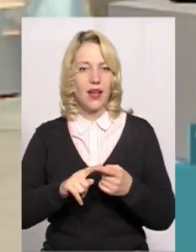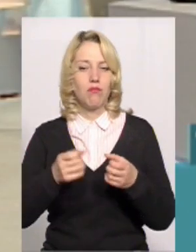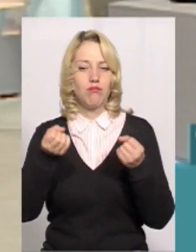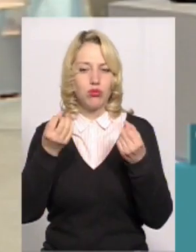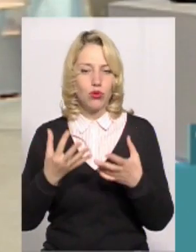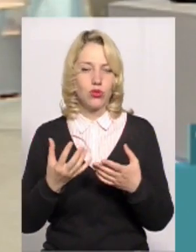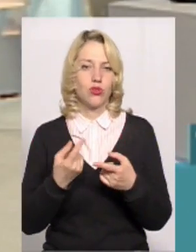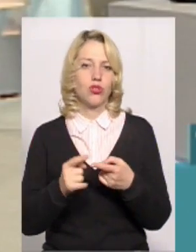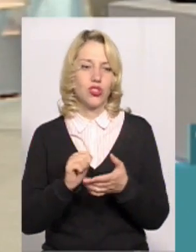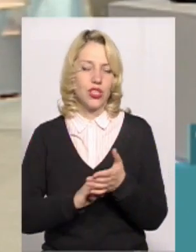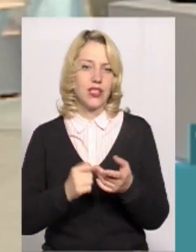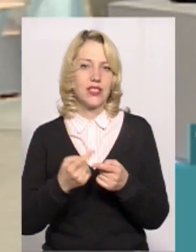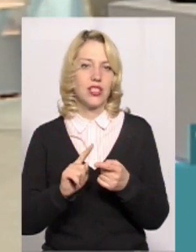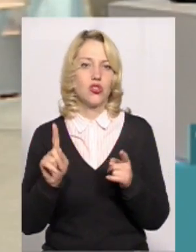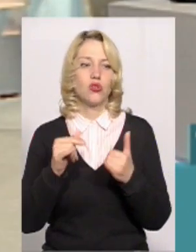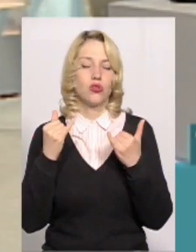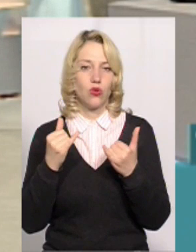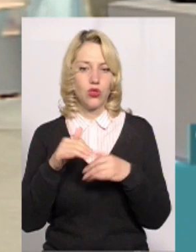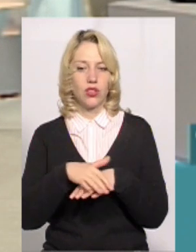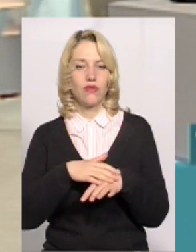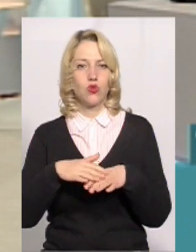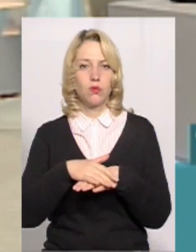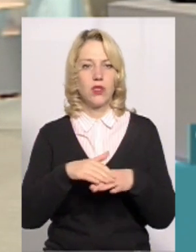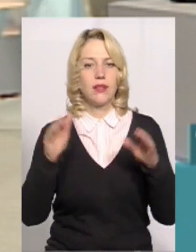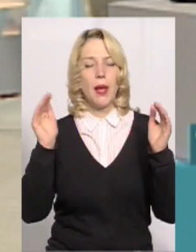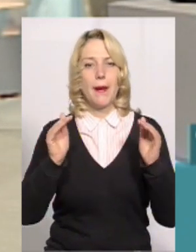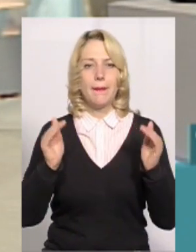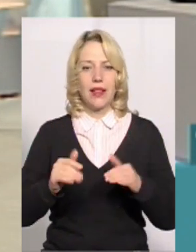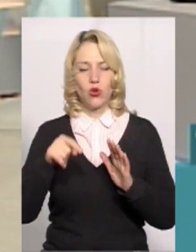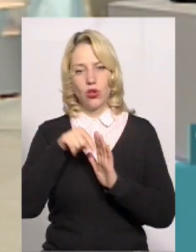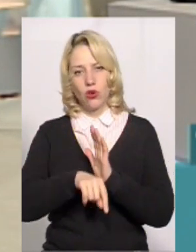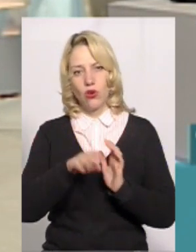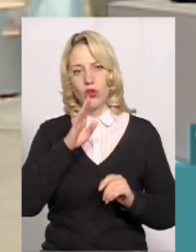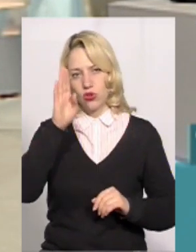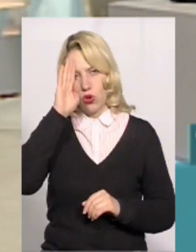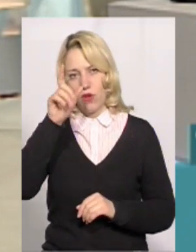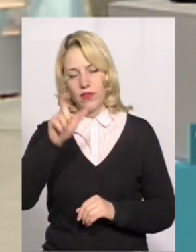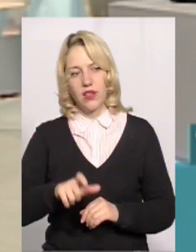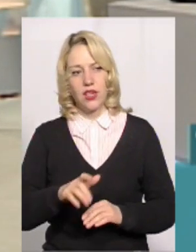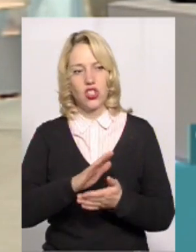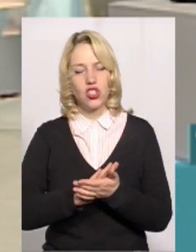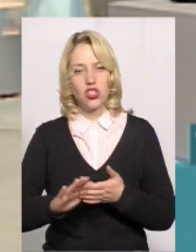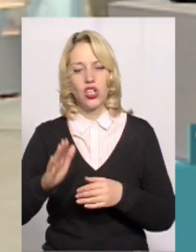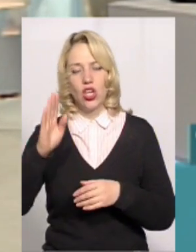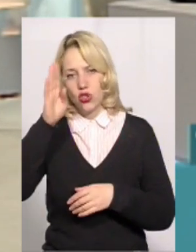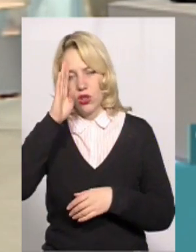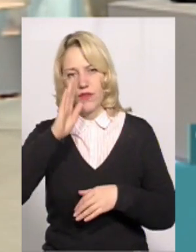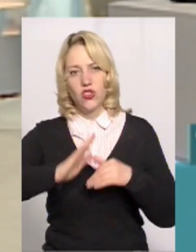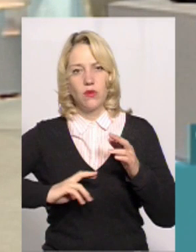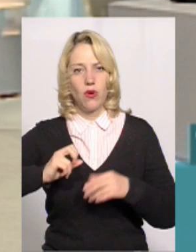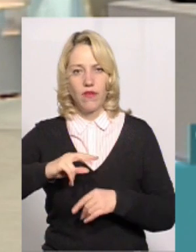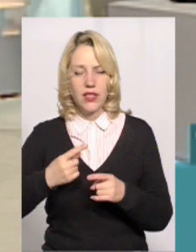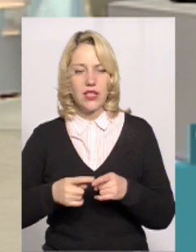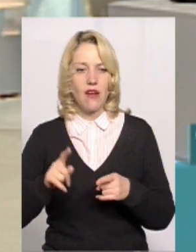те, що на сьогодні в суспільстві падає роль чоловіка. Значить, чисто чоловічі професії, так,